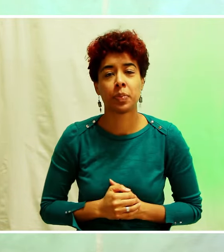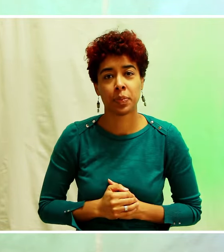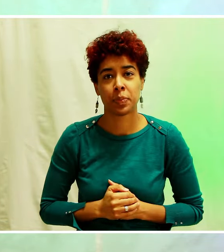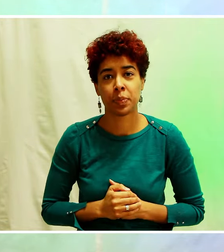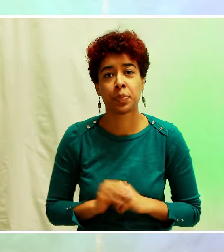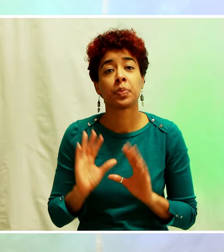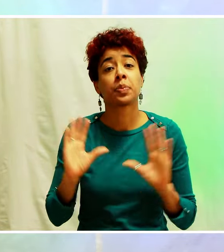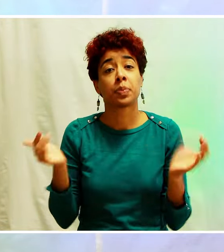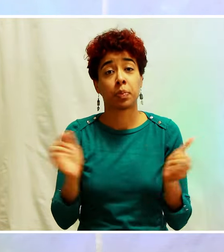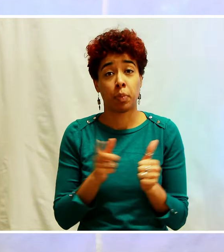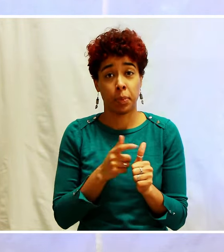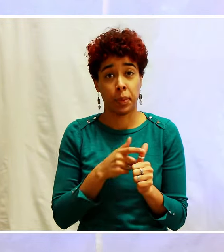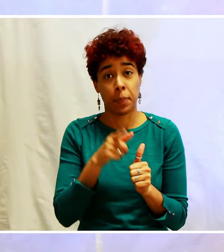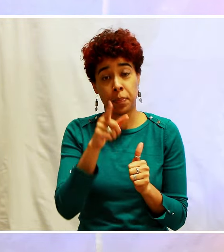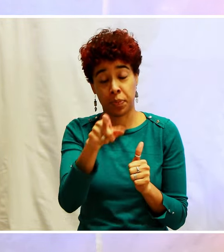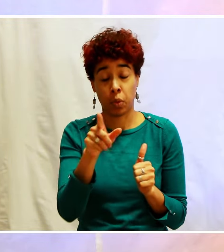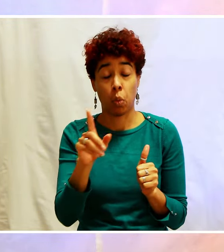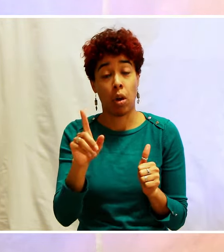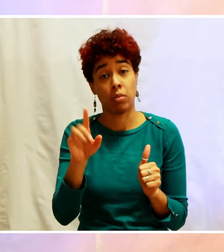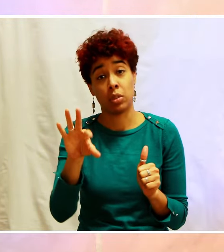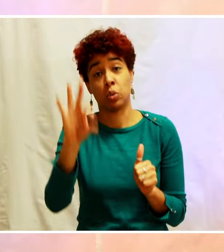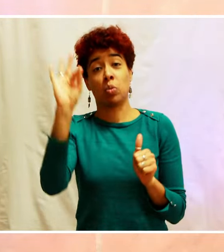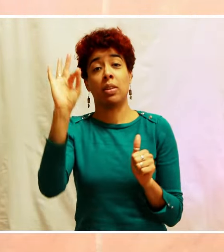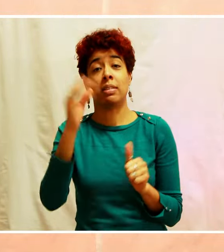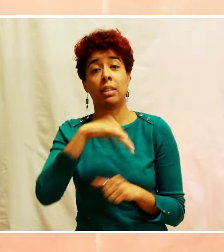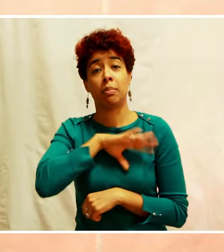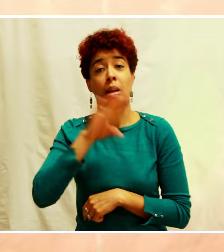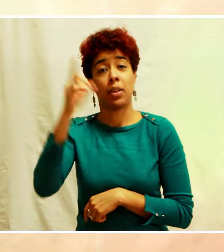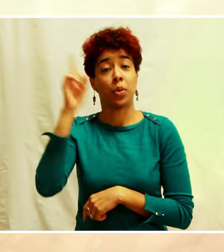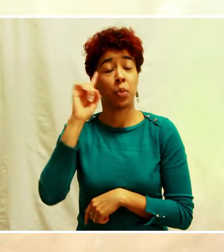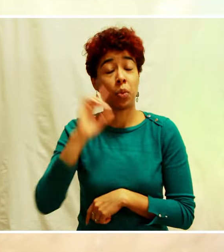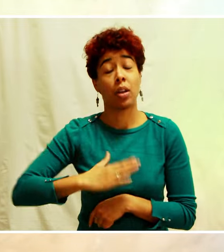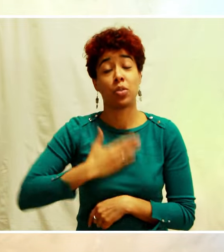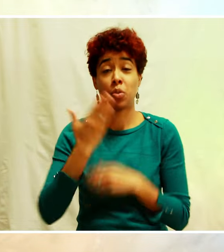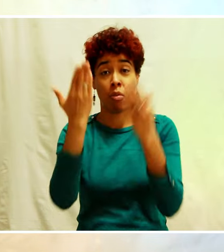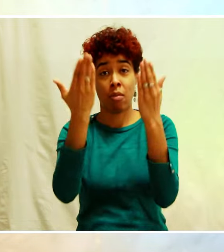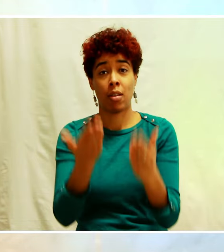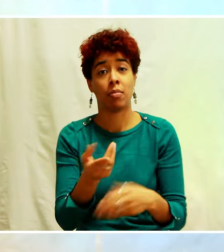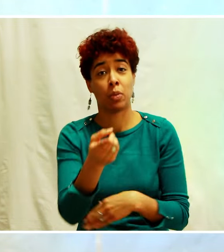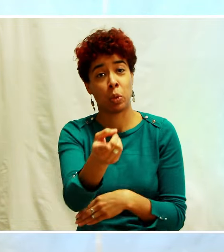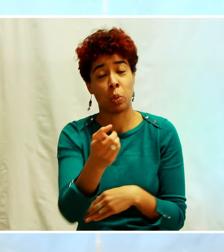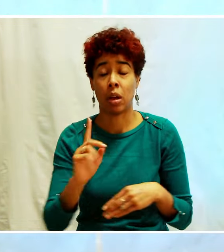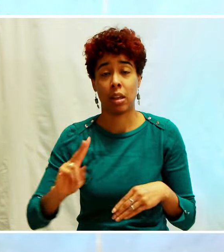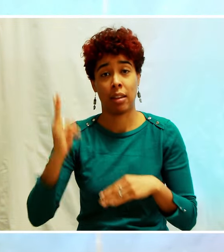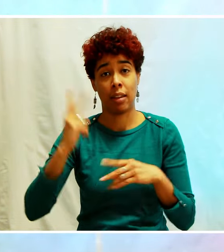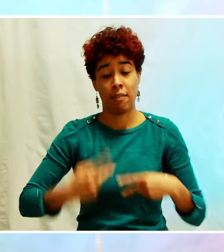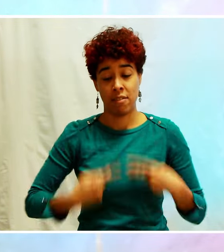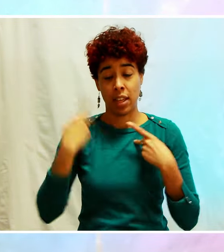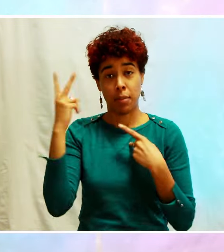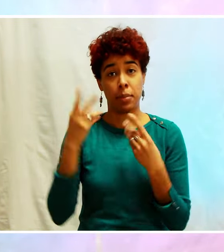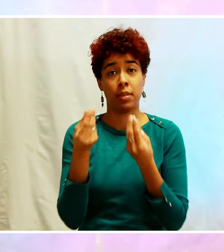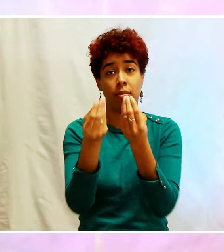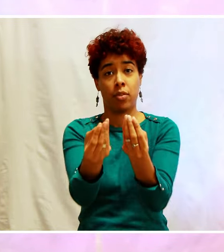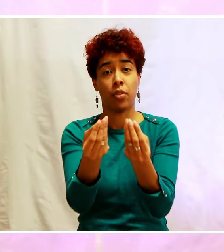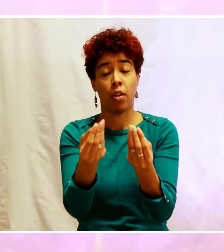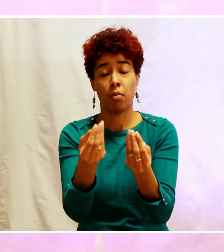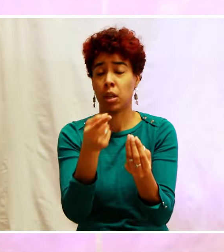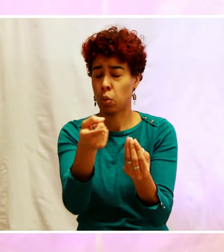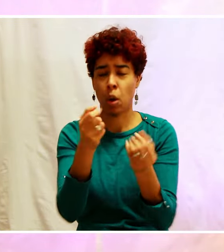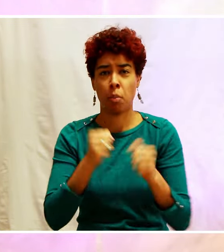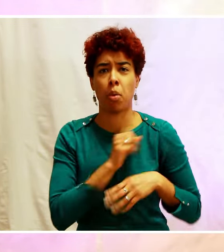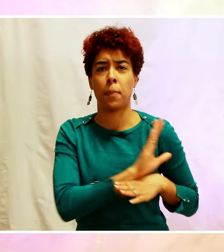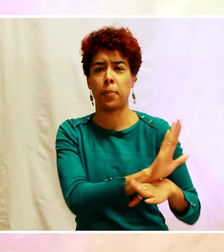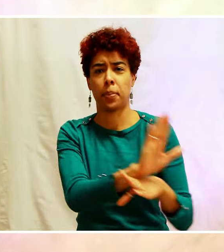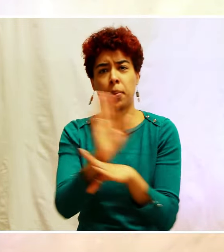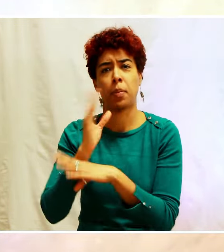Donc la première chose, tu es distingué parce que tu as été aimé et que tu as la vie de Dieu en toi et que cette vie, elle est prête à être exprimée au monde